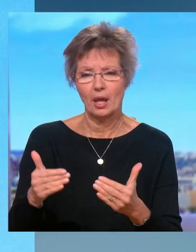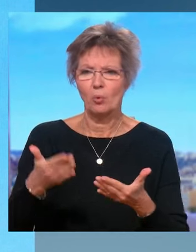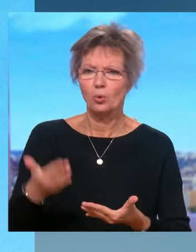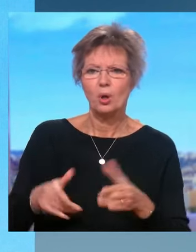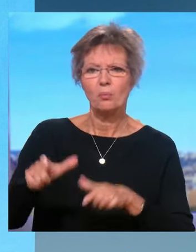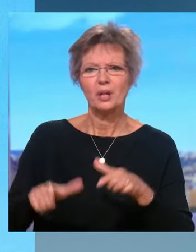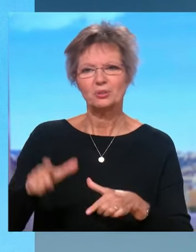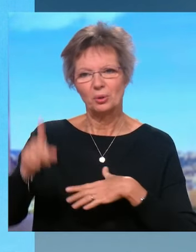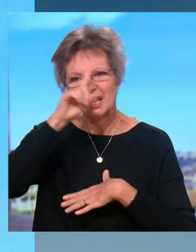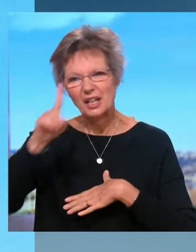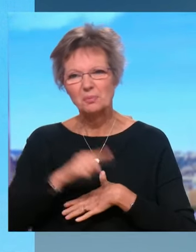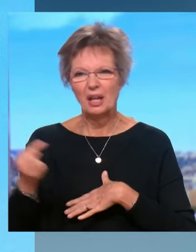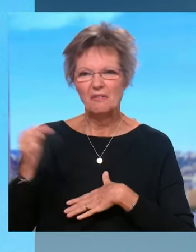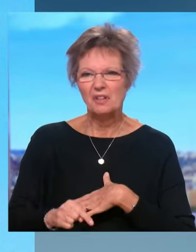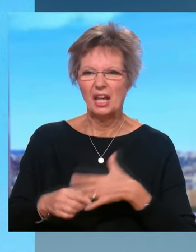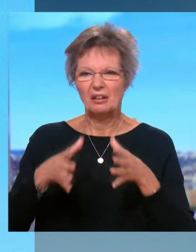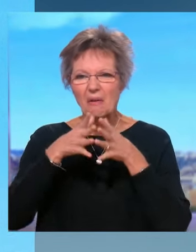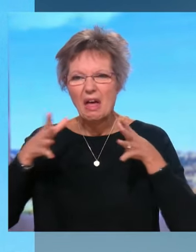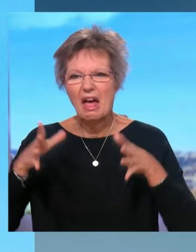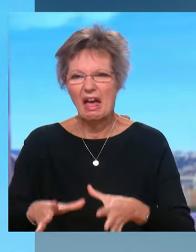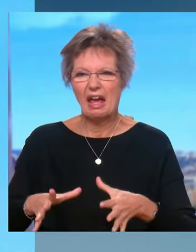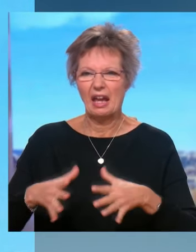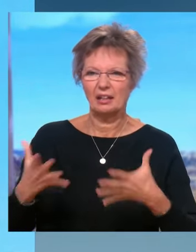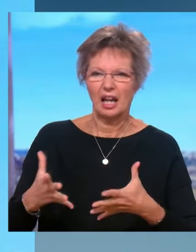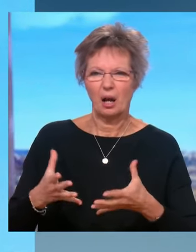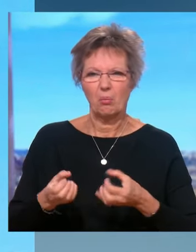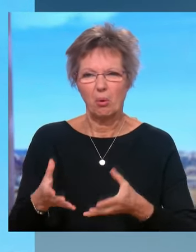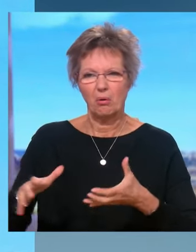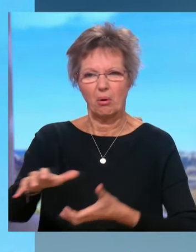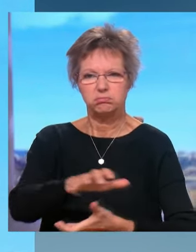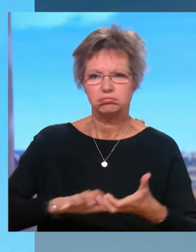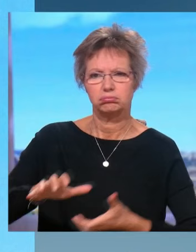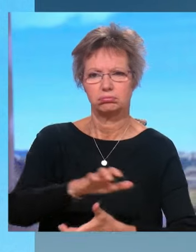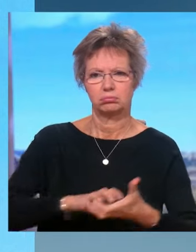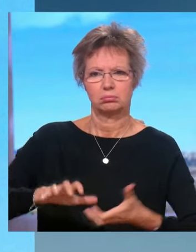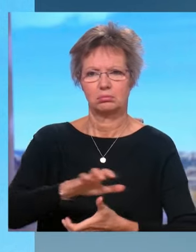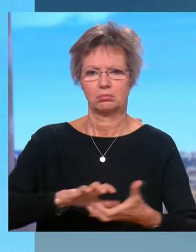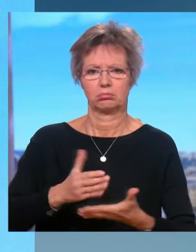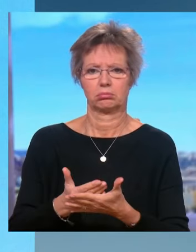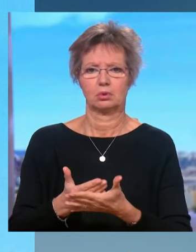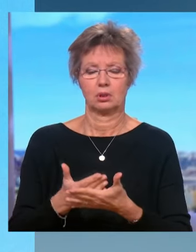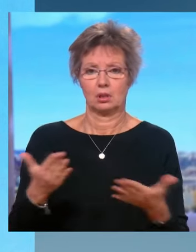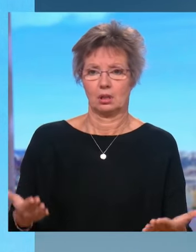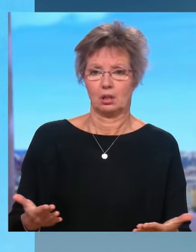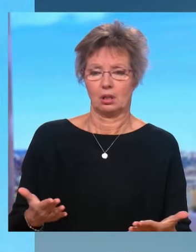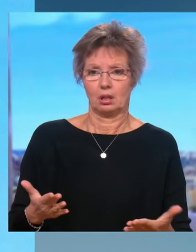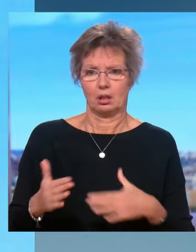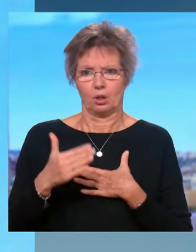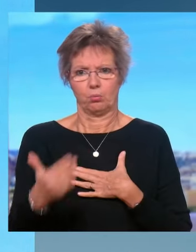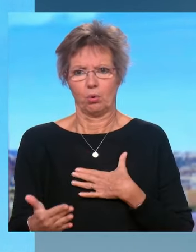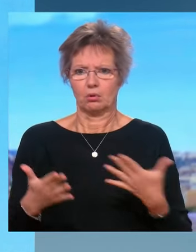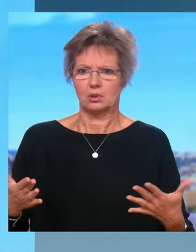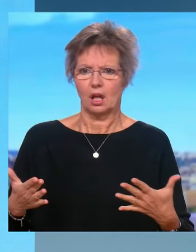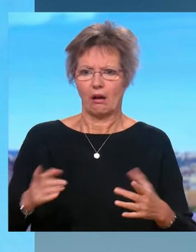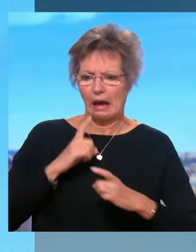délibérément viennent en découdre, qui viennent exciter tout un sentiment populaire qui peut être parfois légitime d'avoir un peu peur